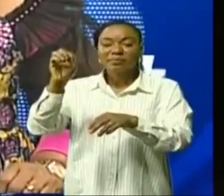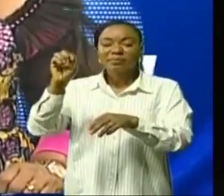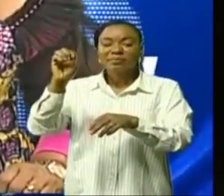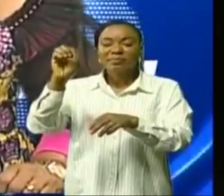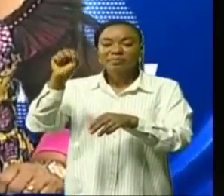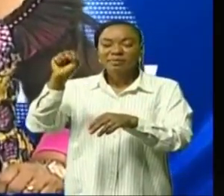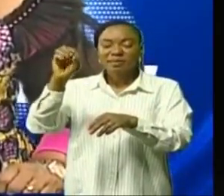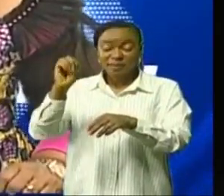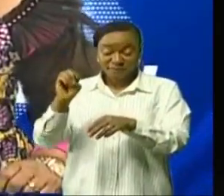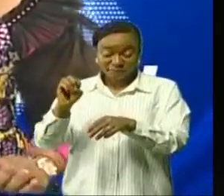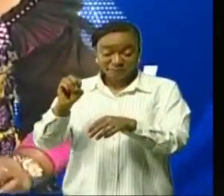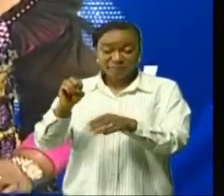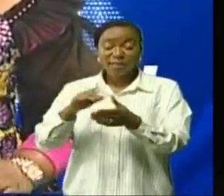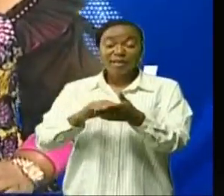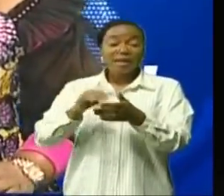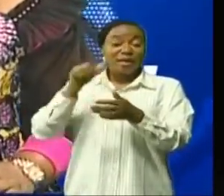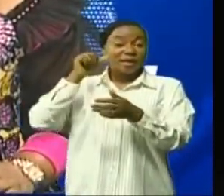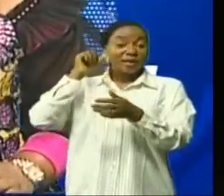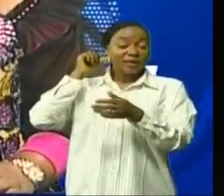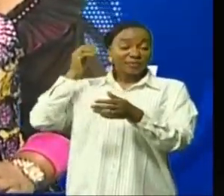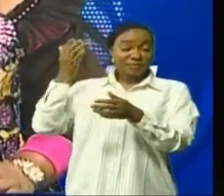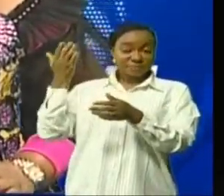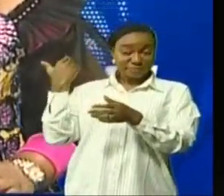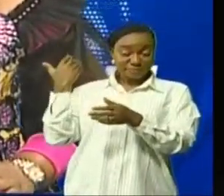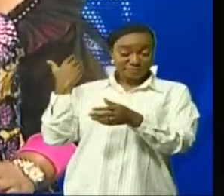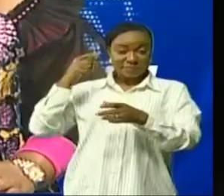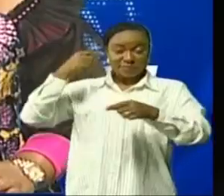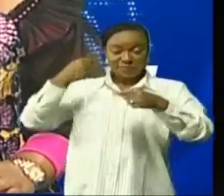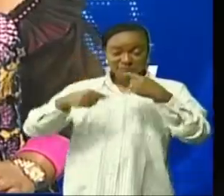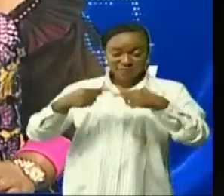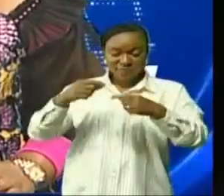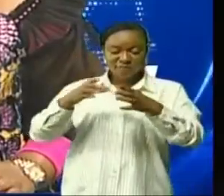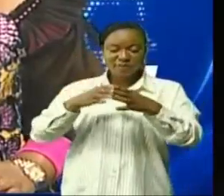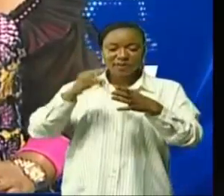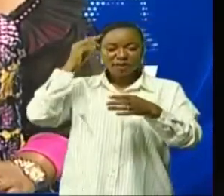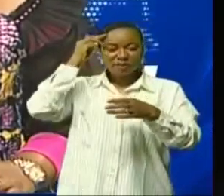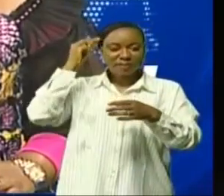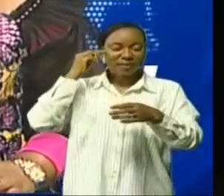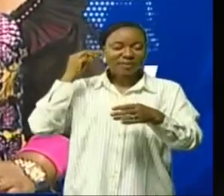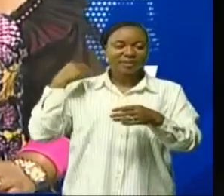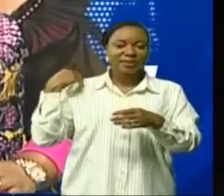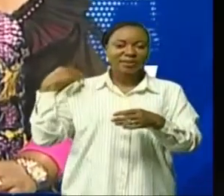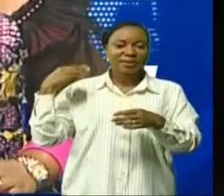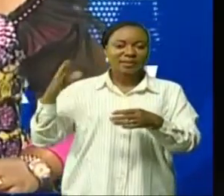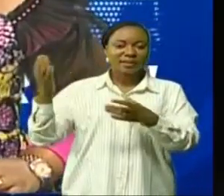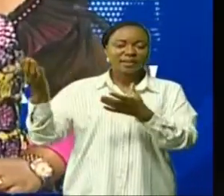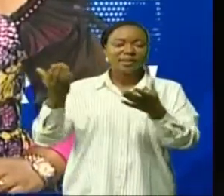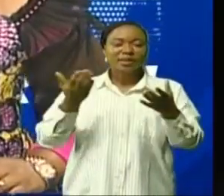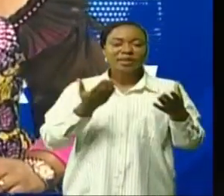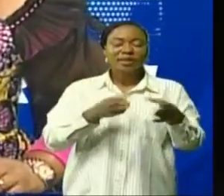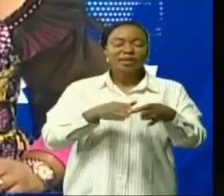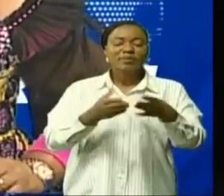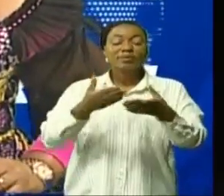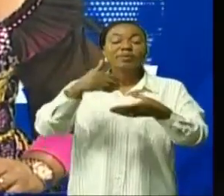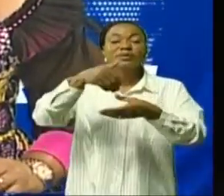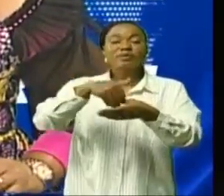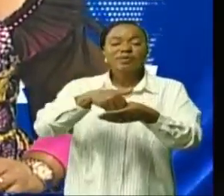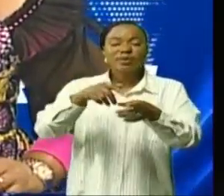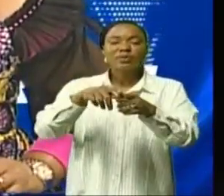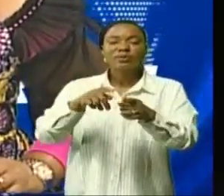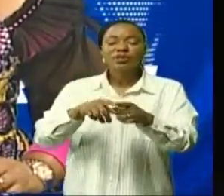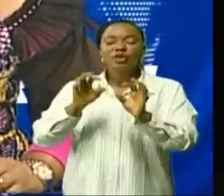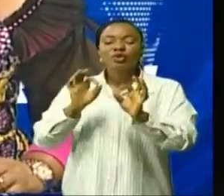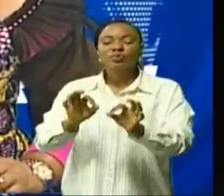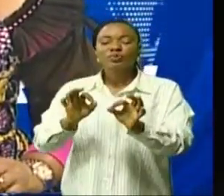autorités installées dernièrement ont discuté aujourd'hui avec la ministre d'État, ministre du Portefeuille, Adèle Kaïnda, sur les